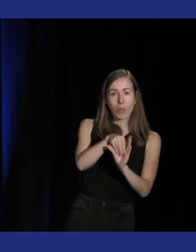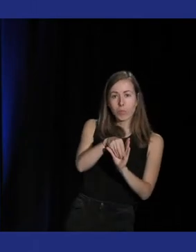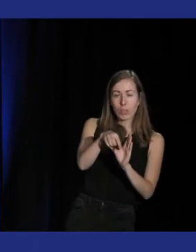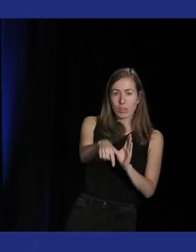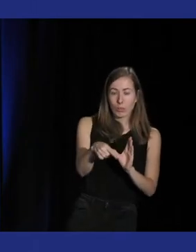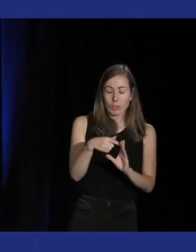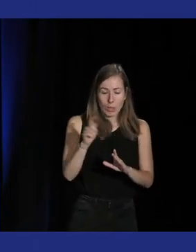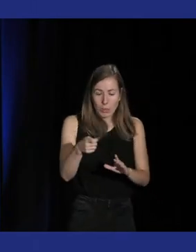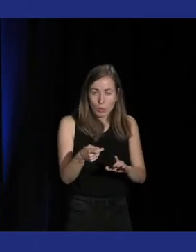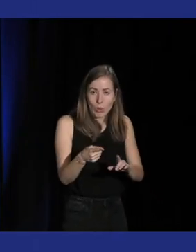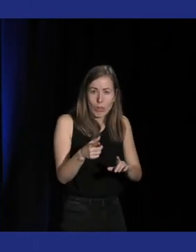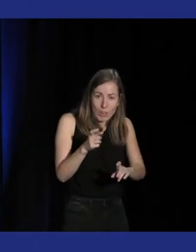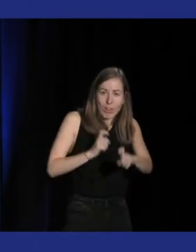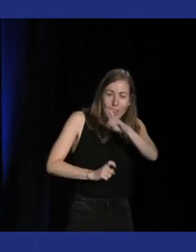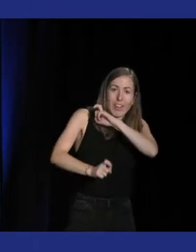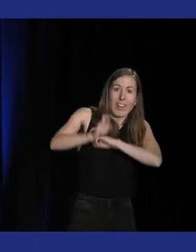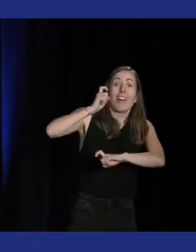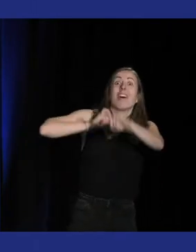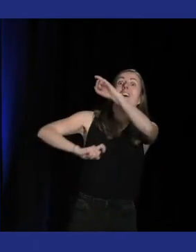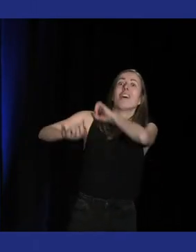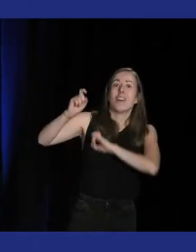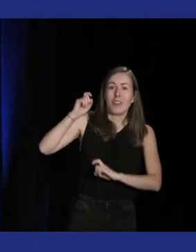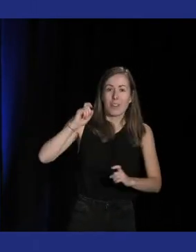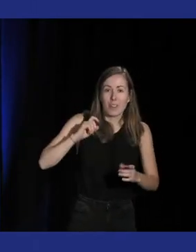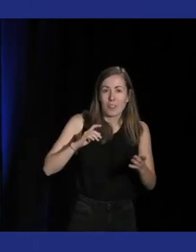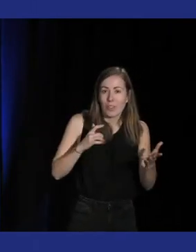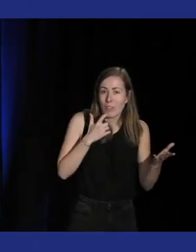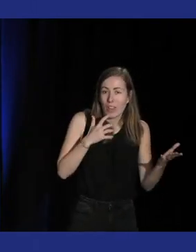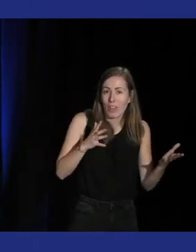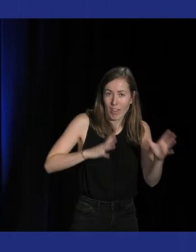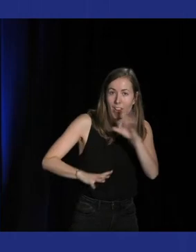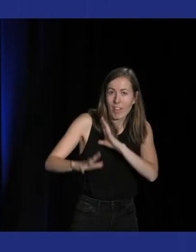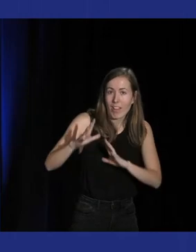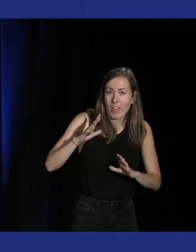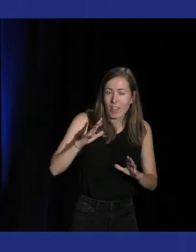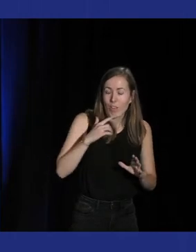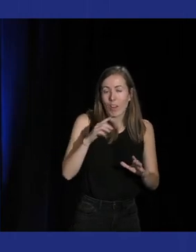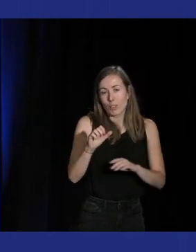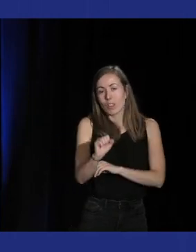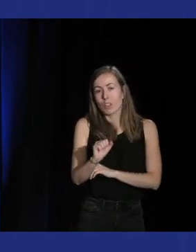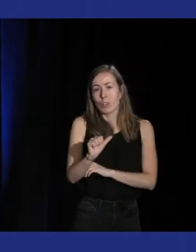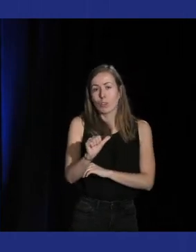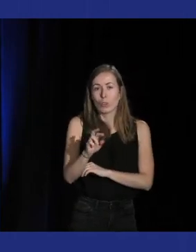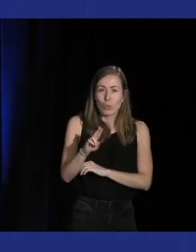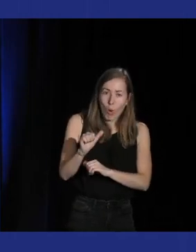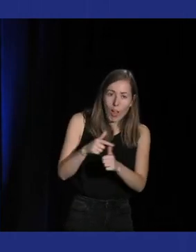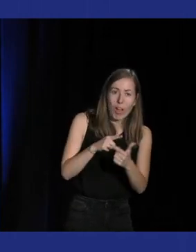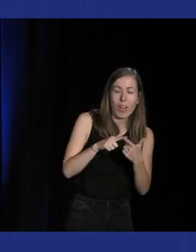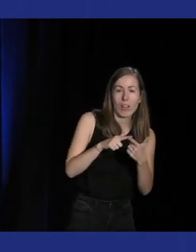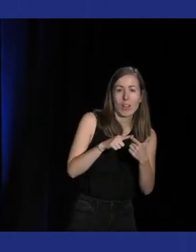tout le principe c'était de retrouver le moveset donc tous les coups de Sora Dingo et Donald